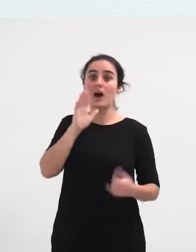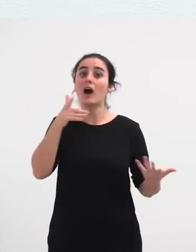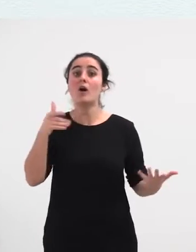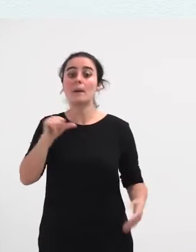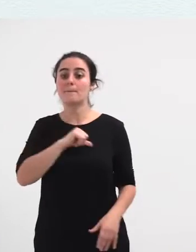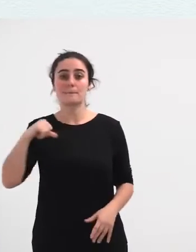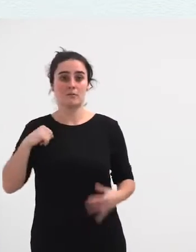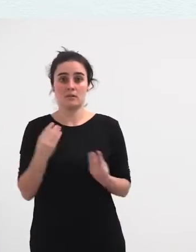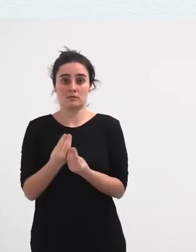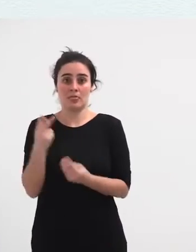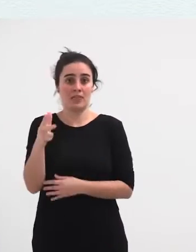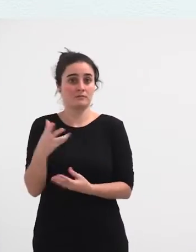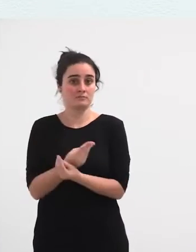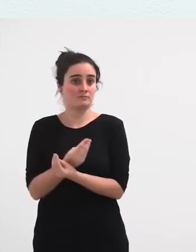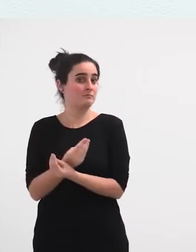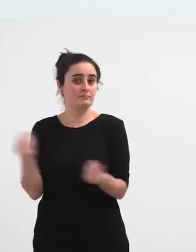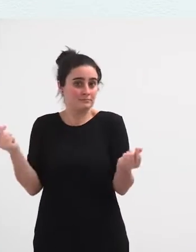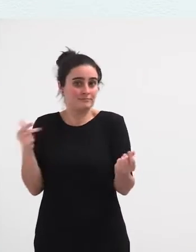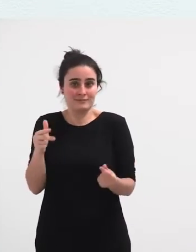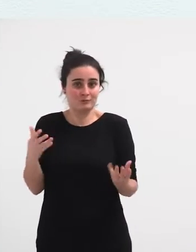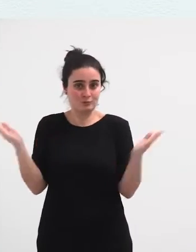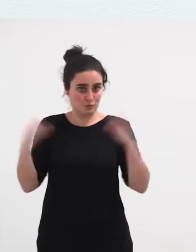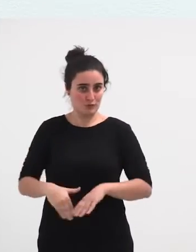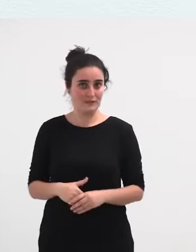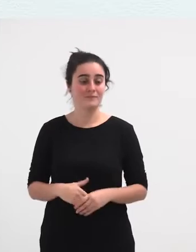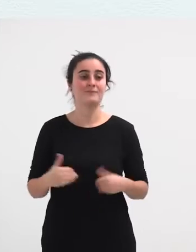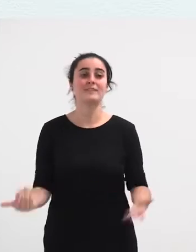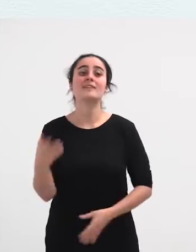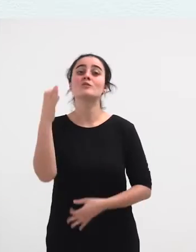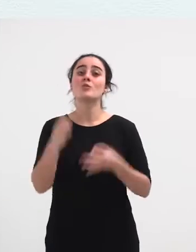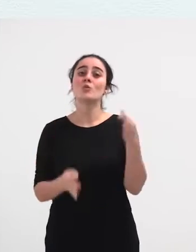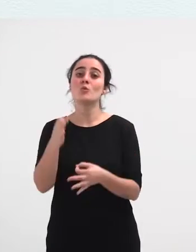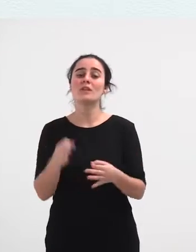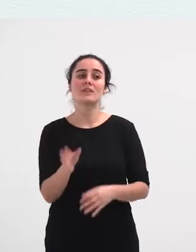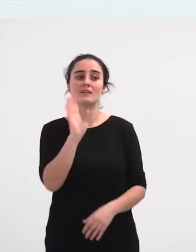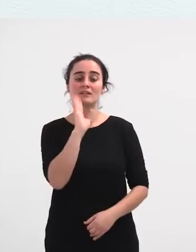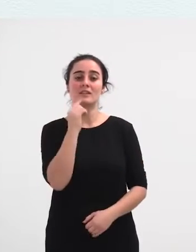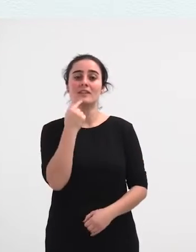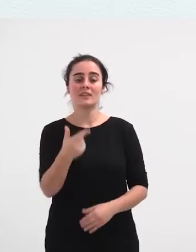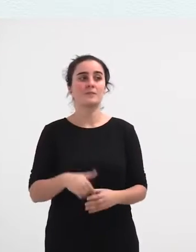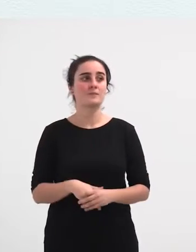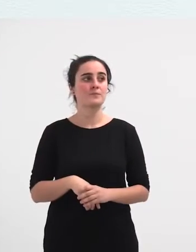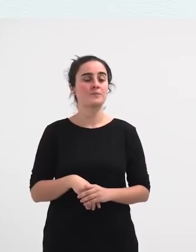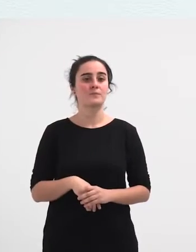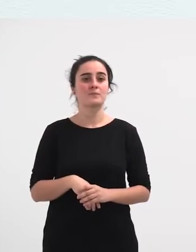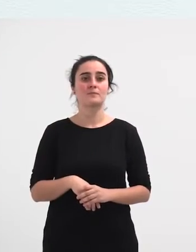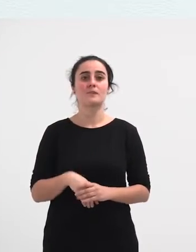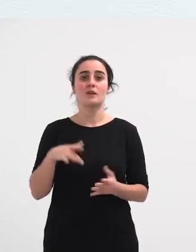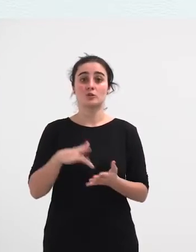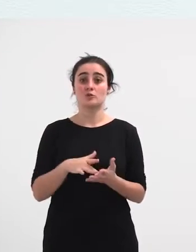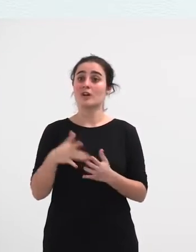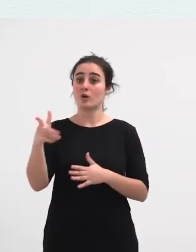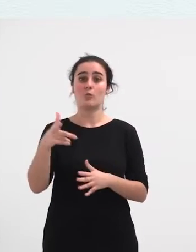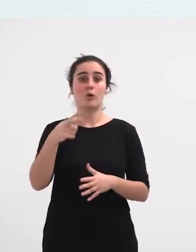desagertu zen, erori egin zen, ez dago eskubiderik. Epaionek esan zuen, ea eko hausitegin agusiaren ada,